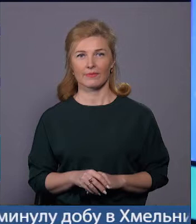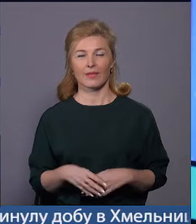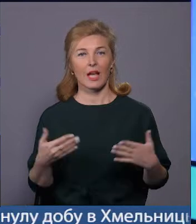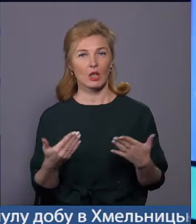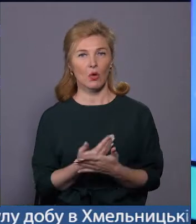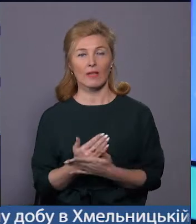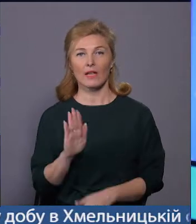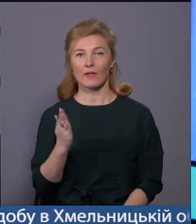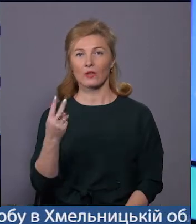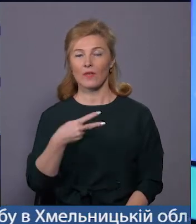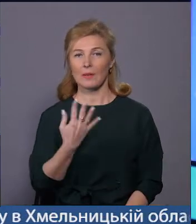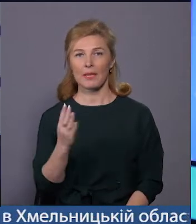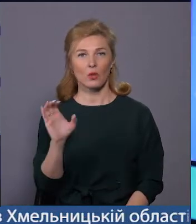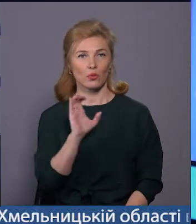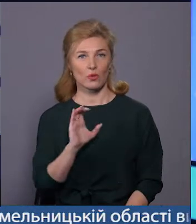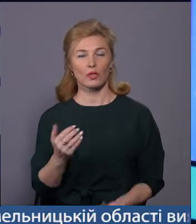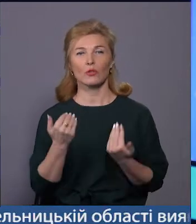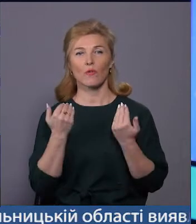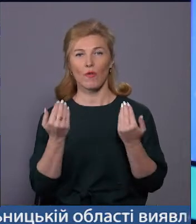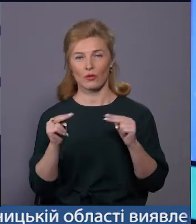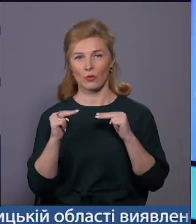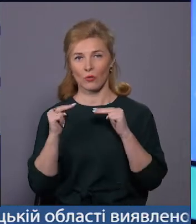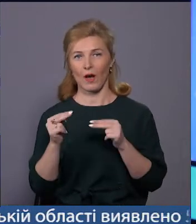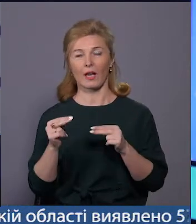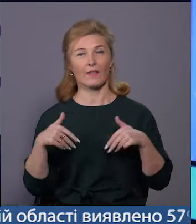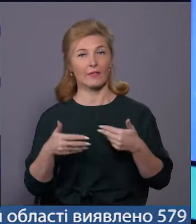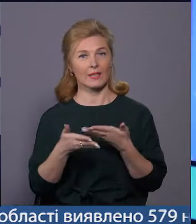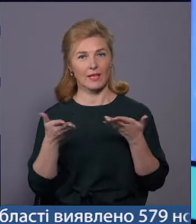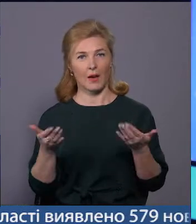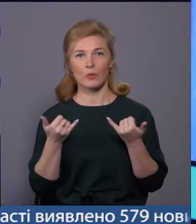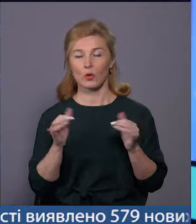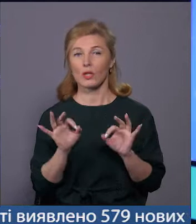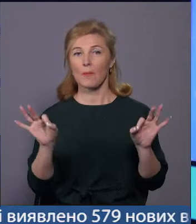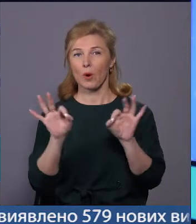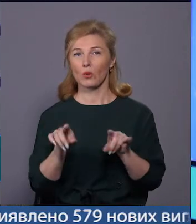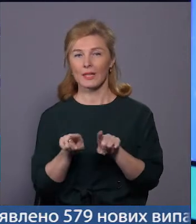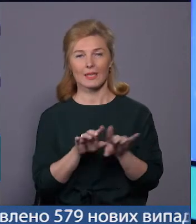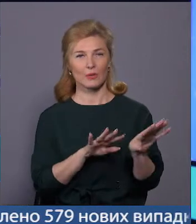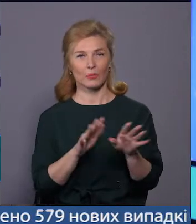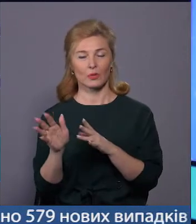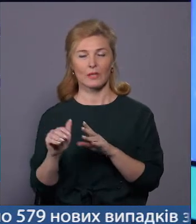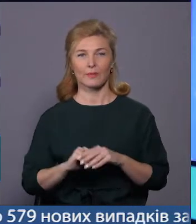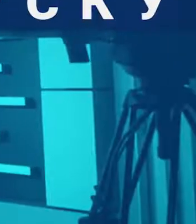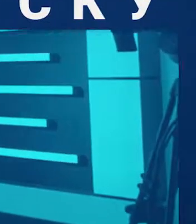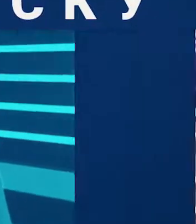Новини вівторка 25 січня. До вашої уваги. Вітаємо. Сьогодні розкажемо про такі події.